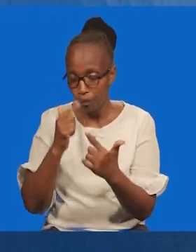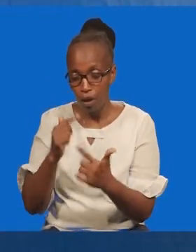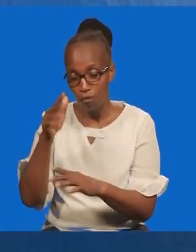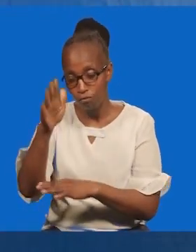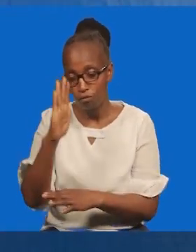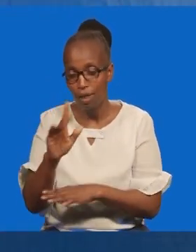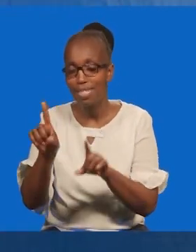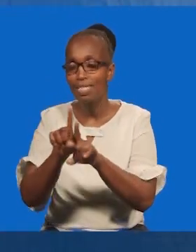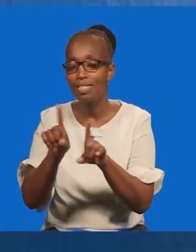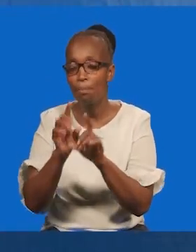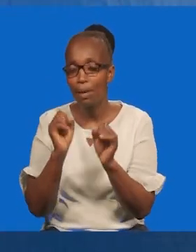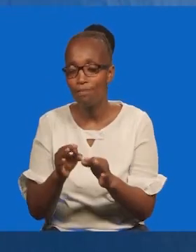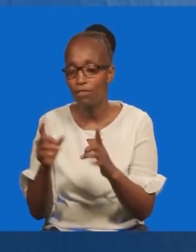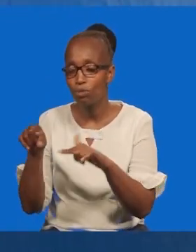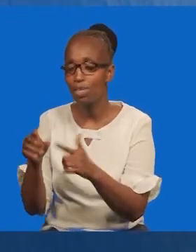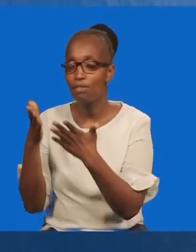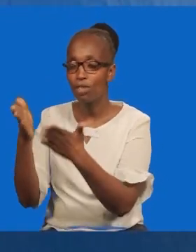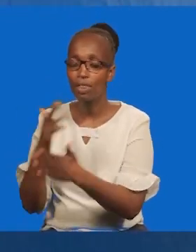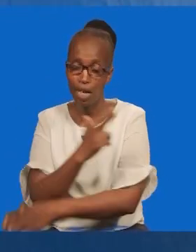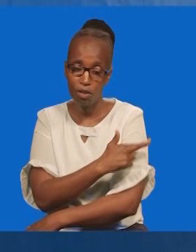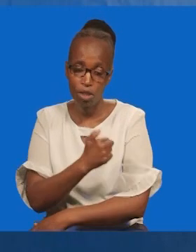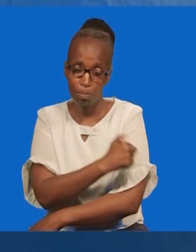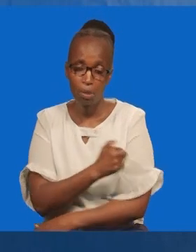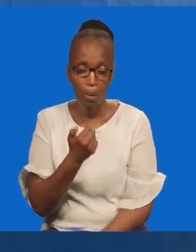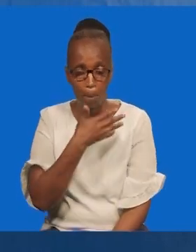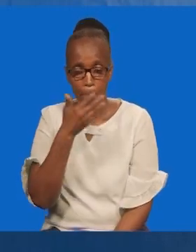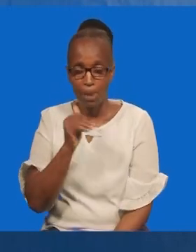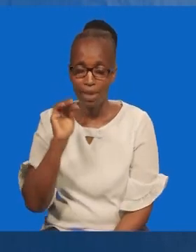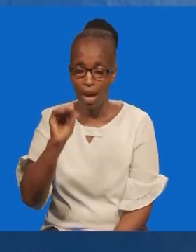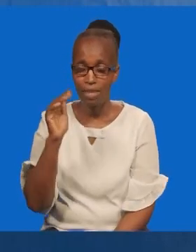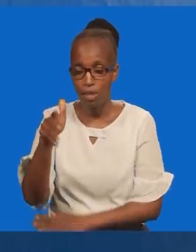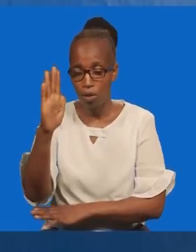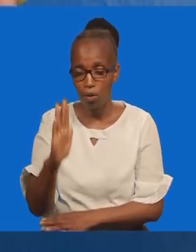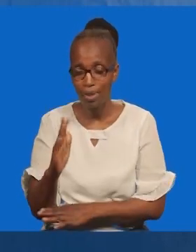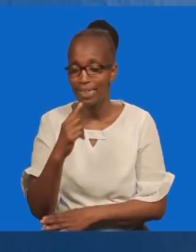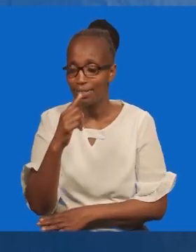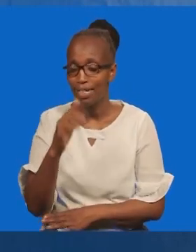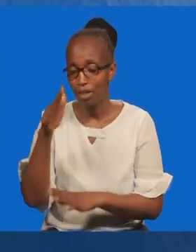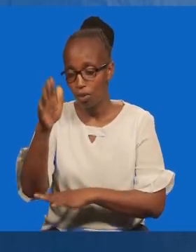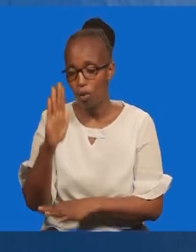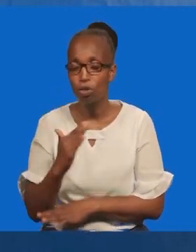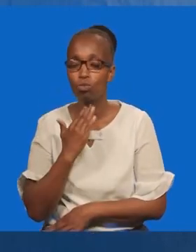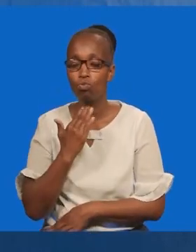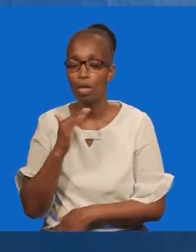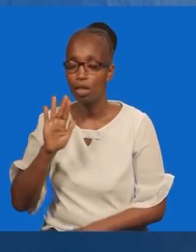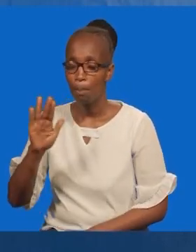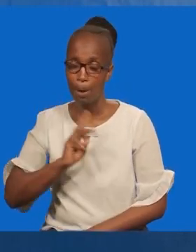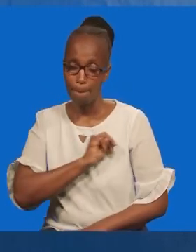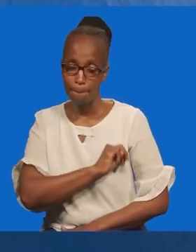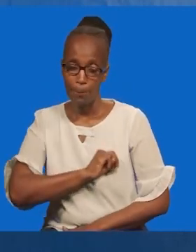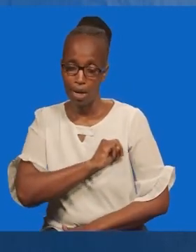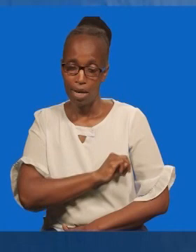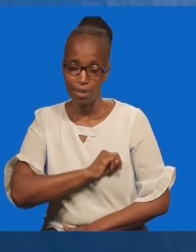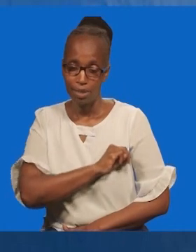Tumlilia mungu. Hata kama ukopala hospitali. Umuambia mungu na niona. Na mungu na itajirema